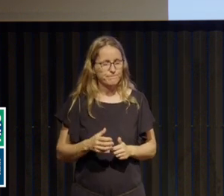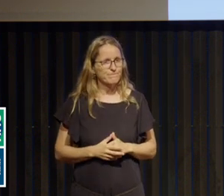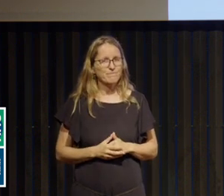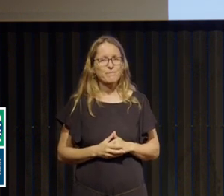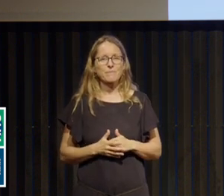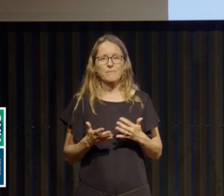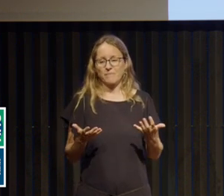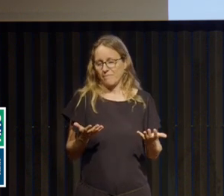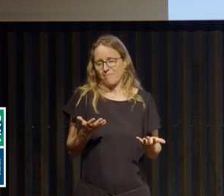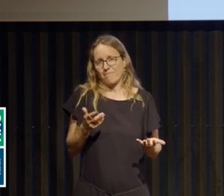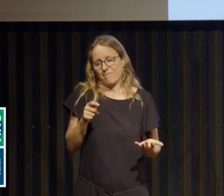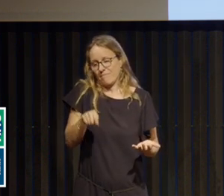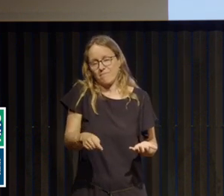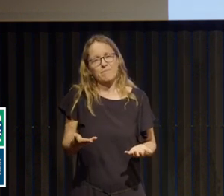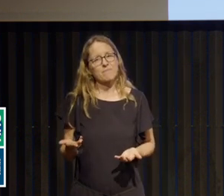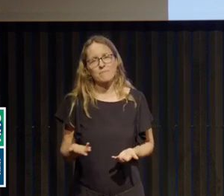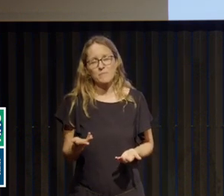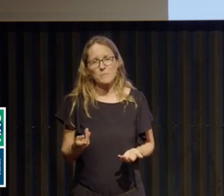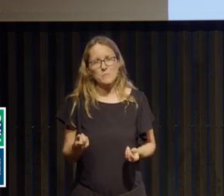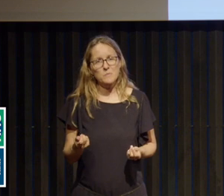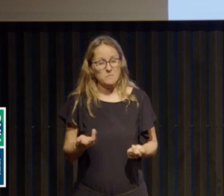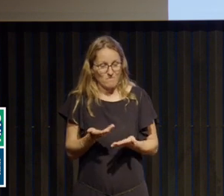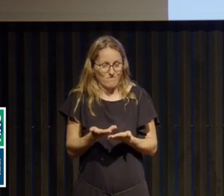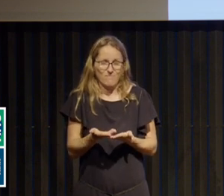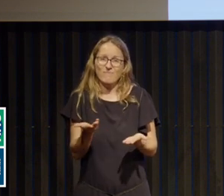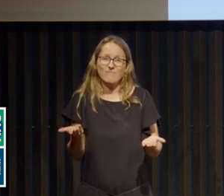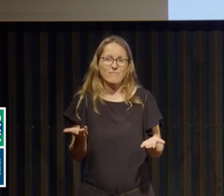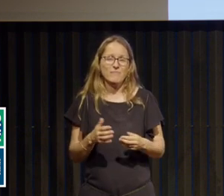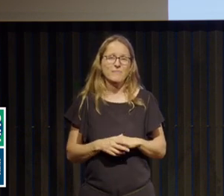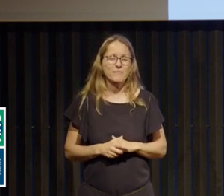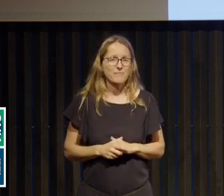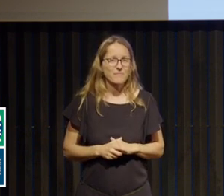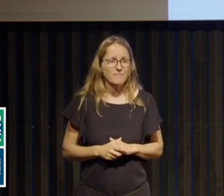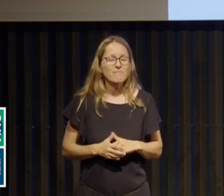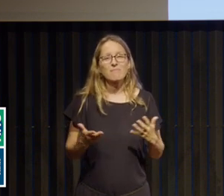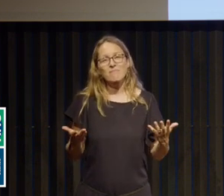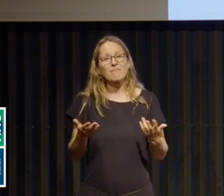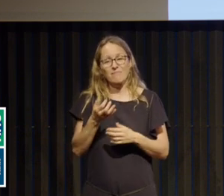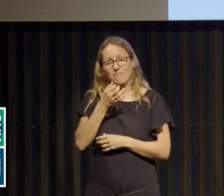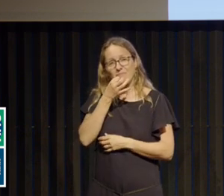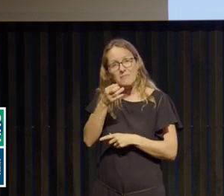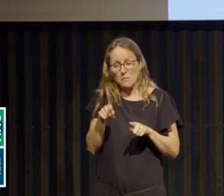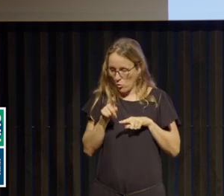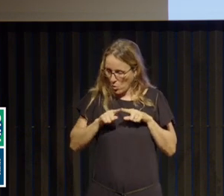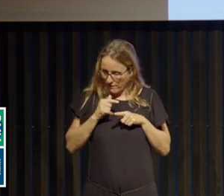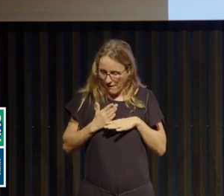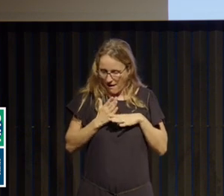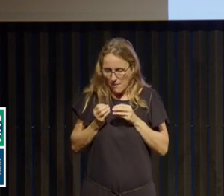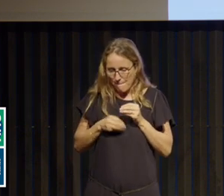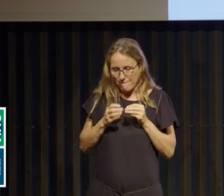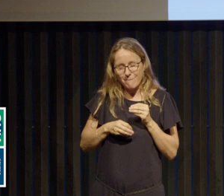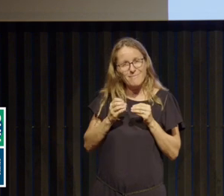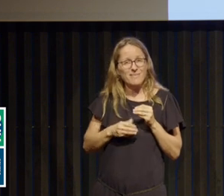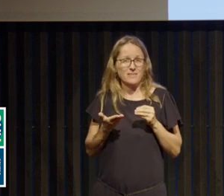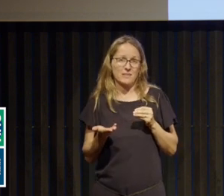elles sont obligées de faire ce qu'on va appeler des dissimulations, mais en même temps, ça fait